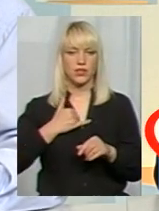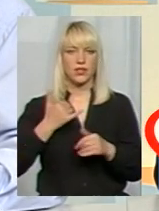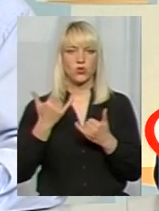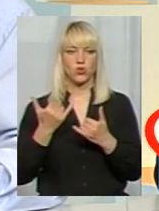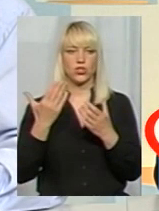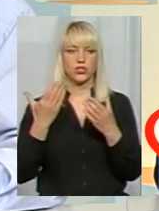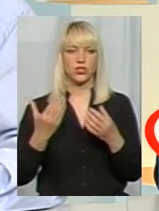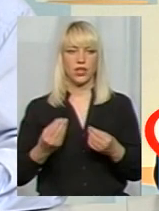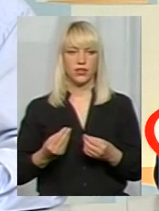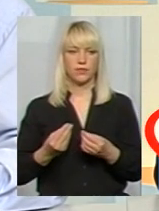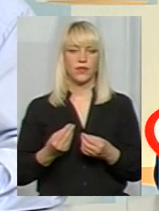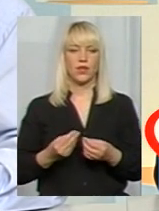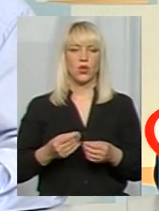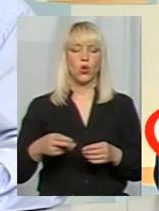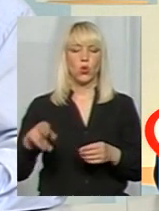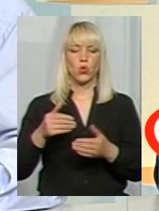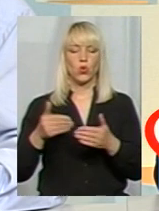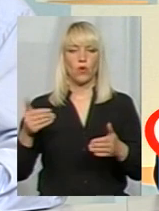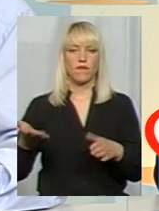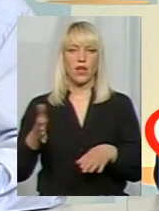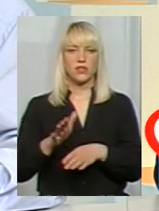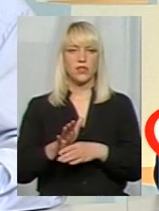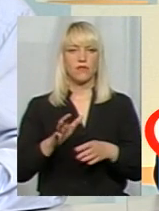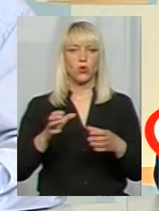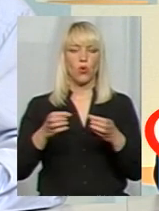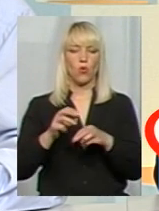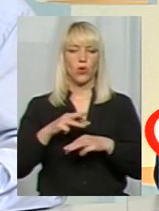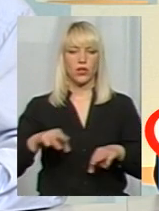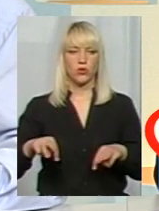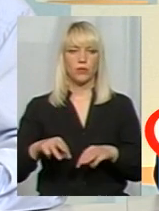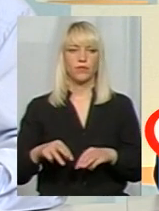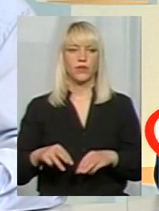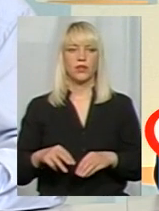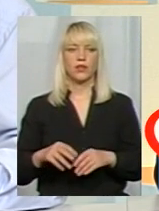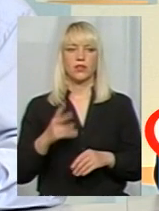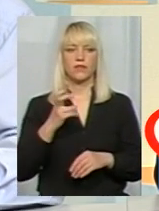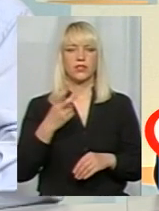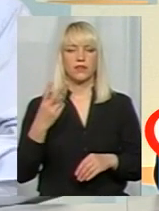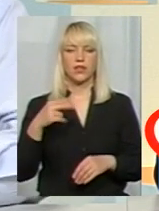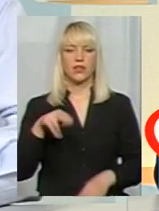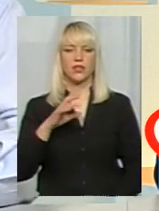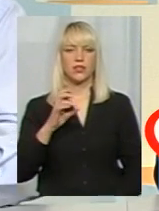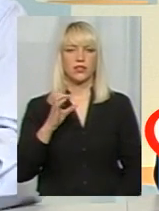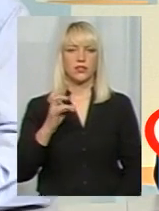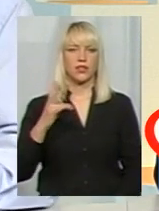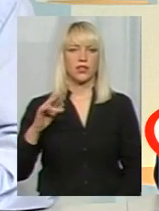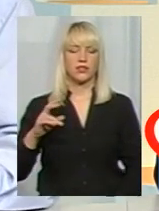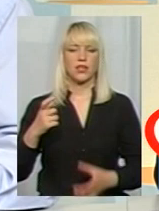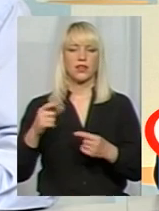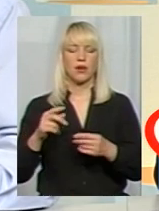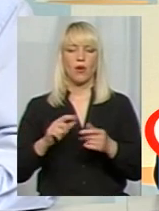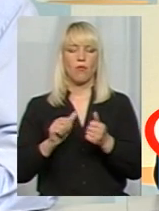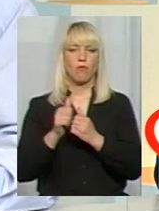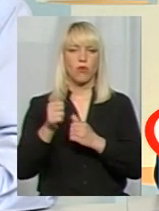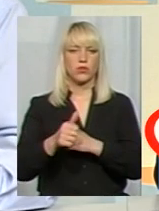до вкацівки уряду розпорядження є наказ 202 ДСНС, відповідно, якого ми здійснюємо позапланої